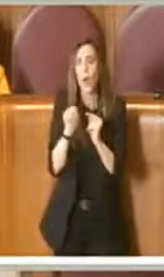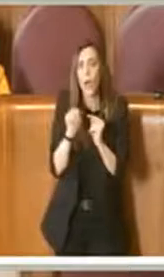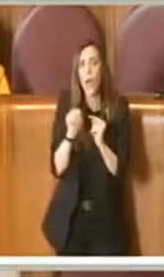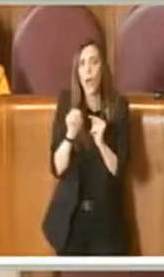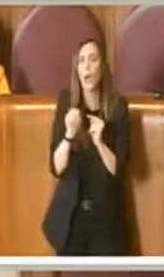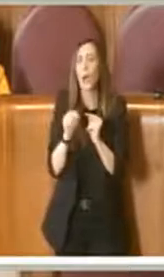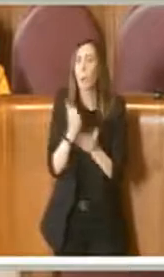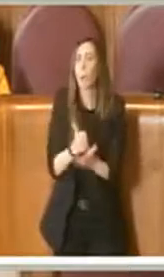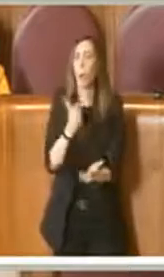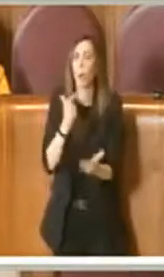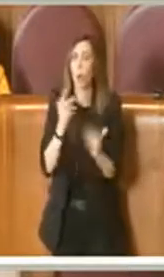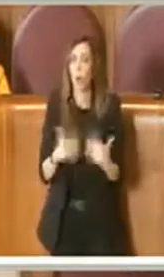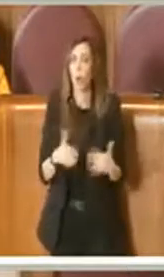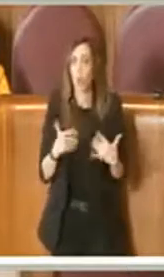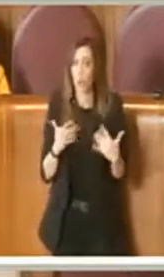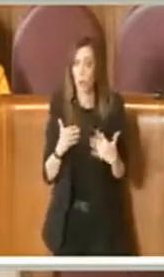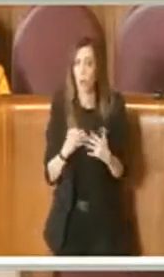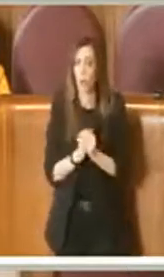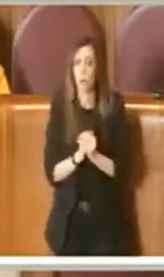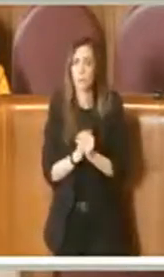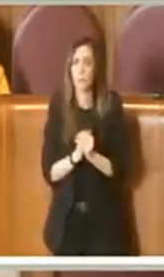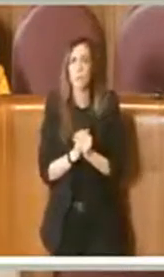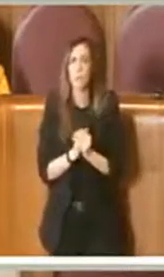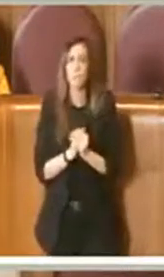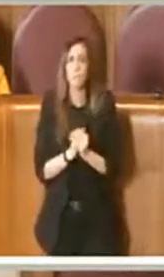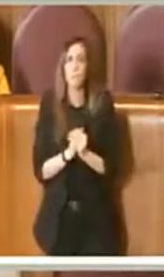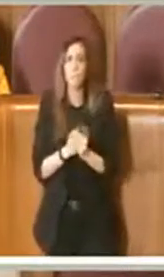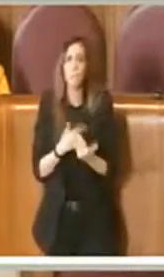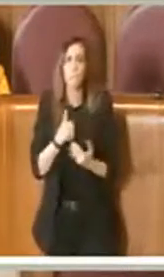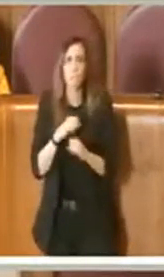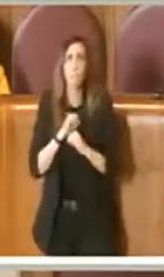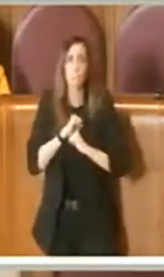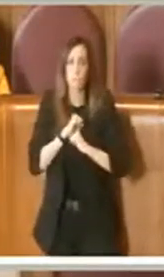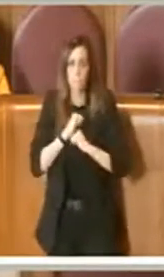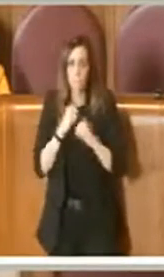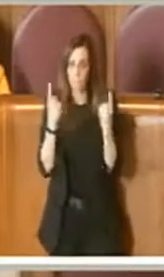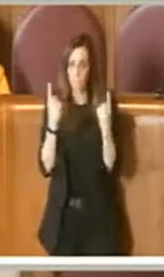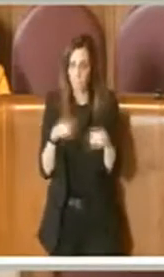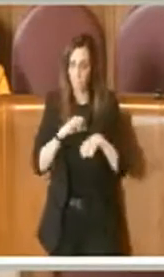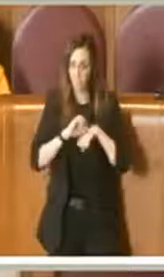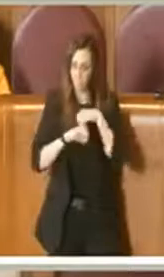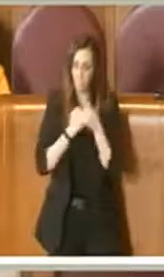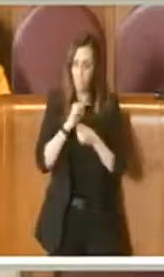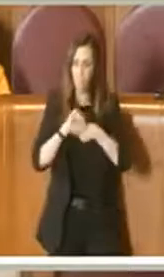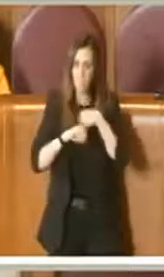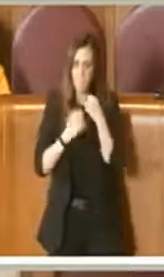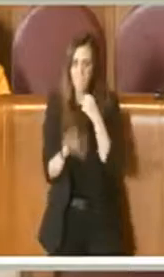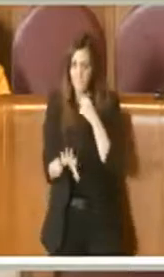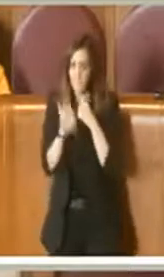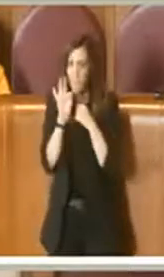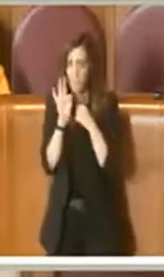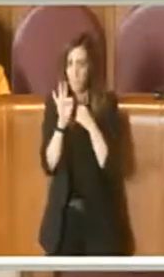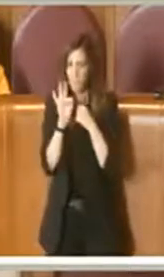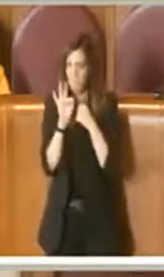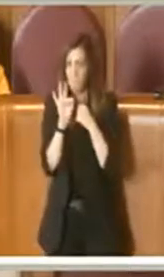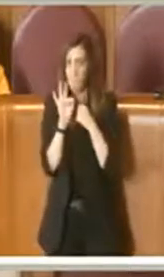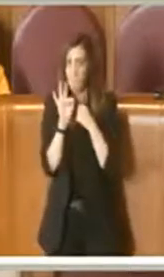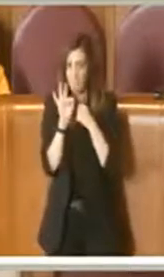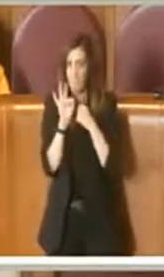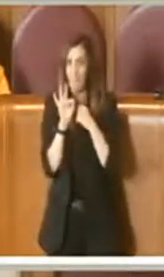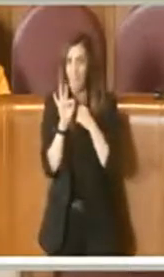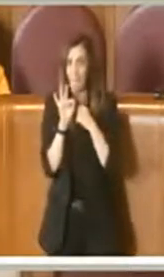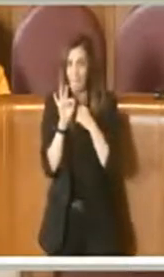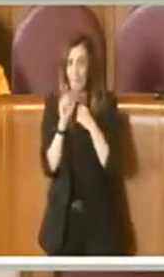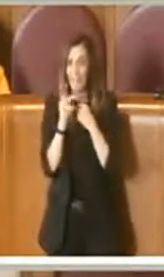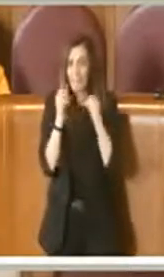importante. Per cui credo che questa azione sia stata comunque un